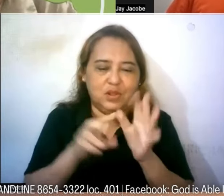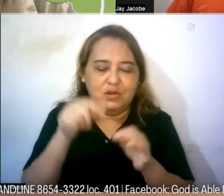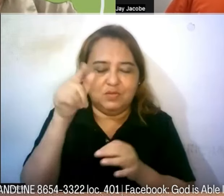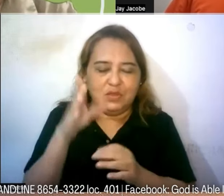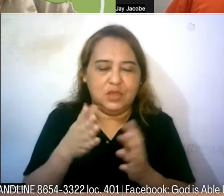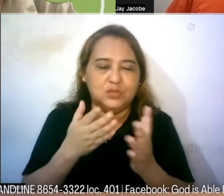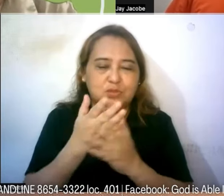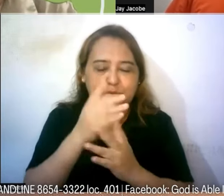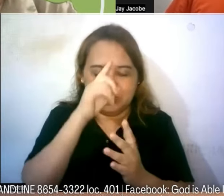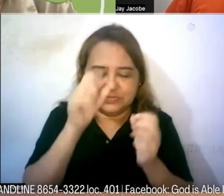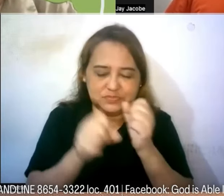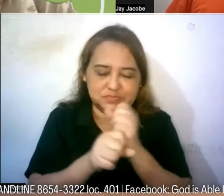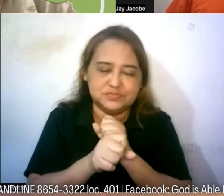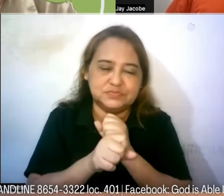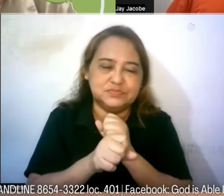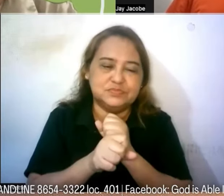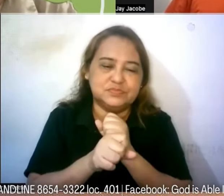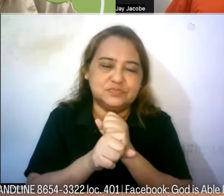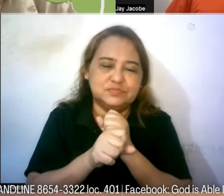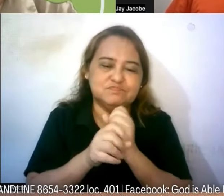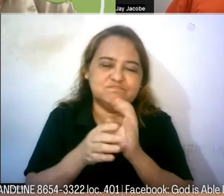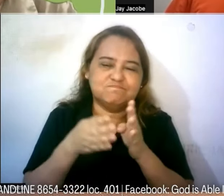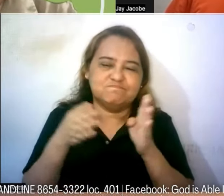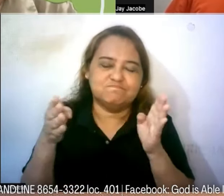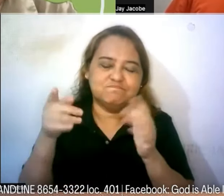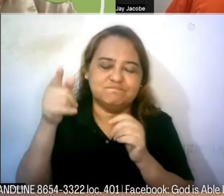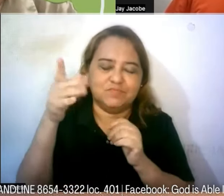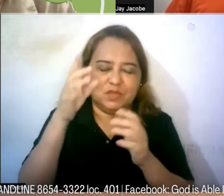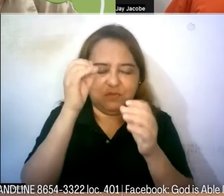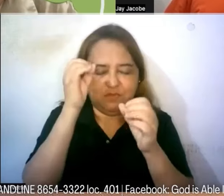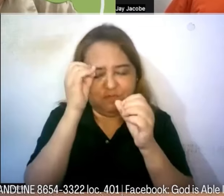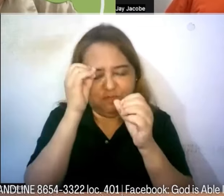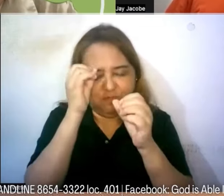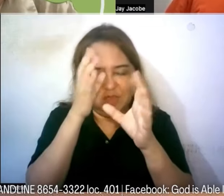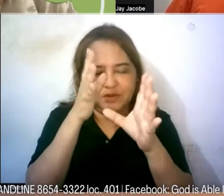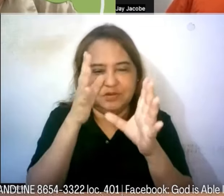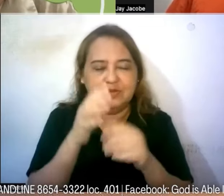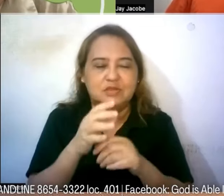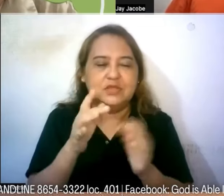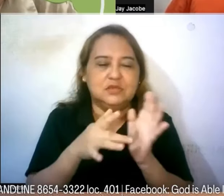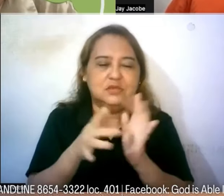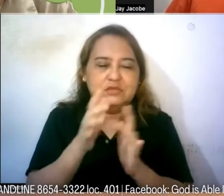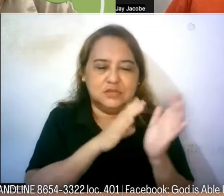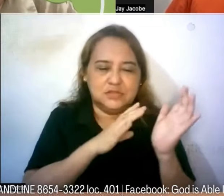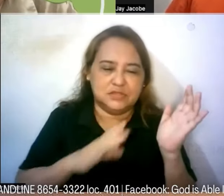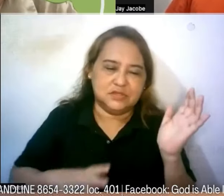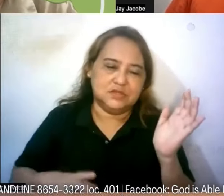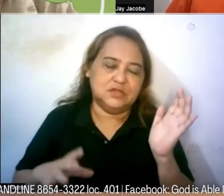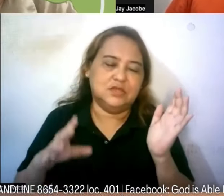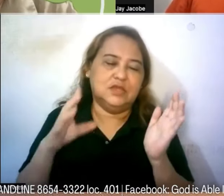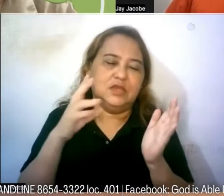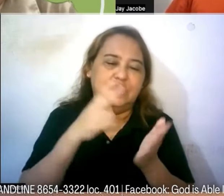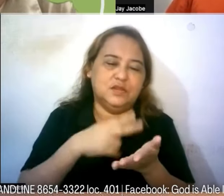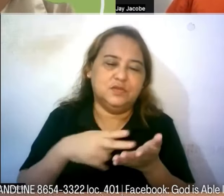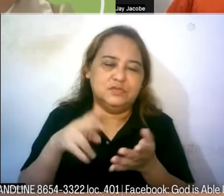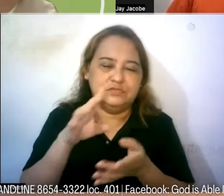sa ating nakilang mandilika sa Diyos Ama sa Panginoong Heso Kristo at sa Banal ng Espiritu